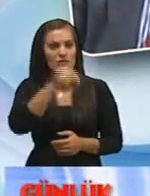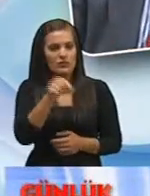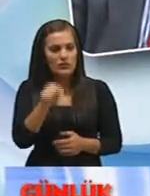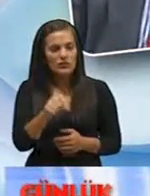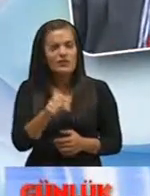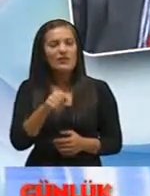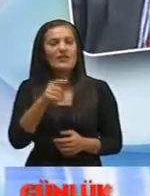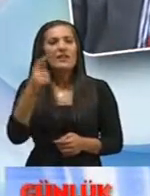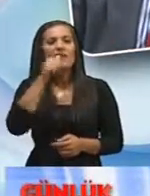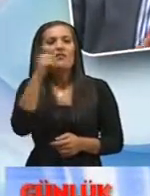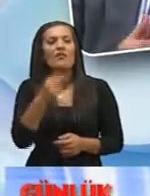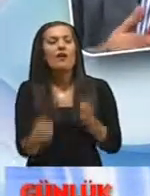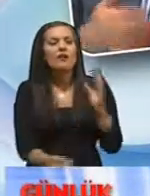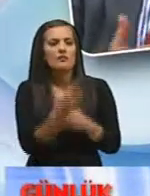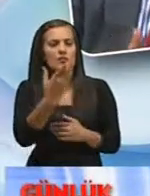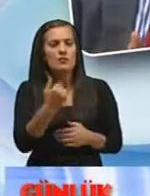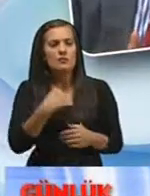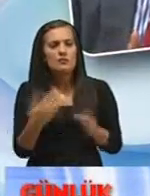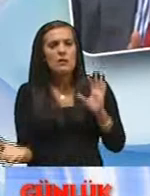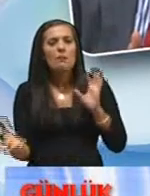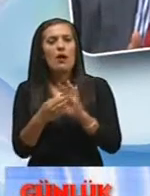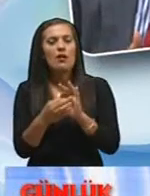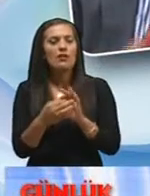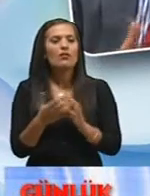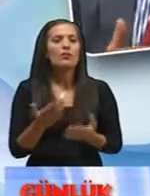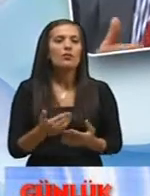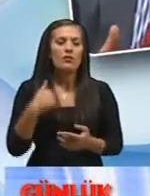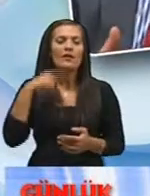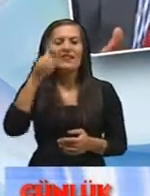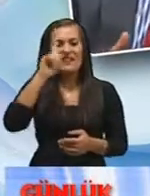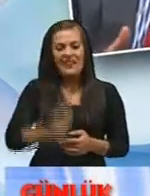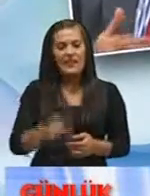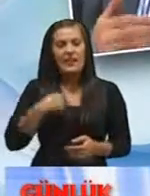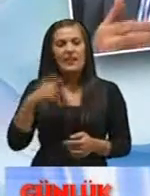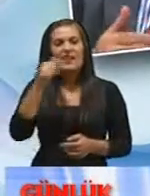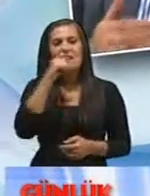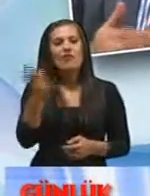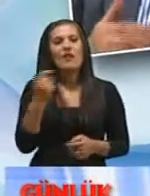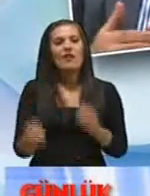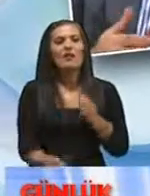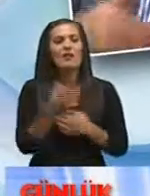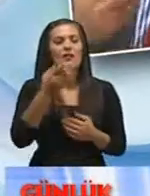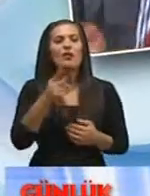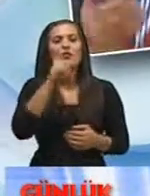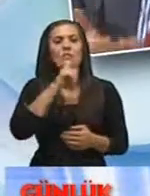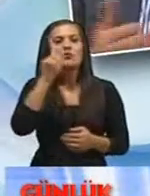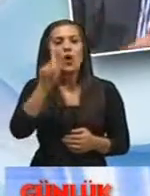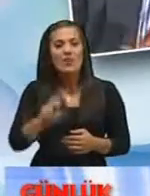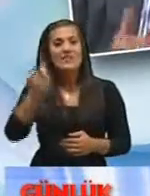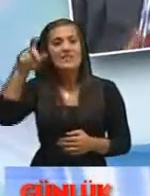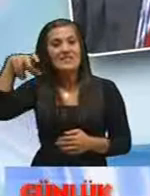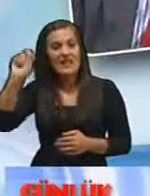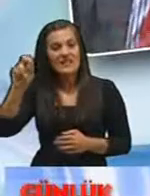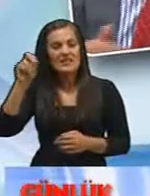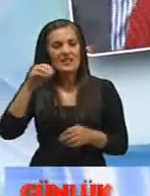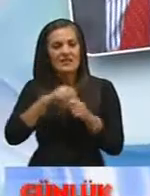itfaiye çıkıyor ve bize bağlıyorlar yani direkt itfaiye bağlanıyor Ayşe Hanım'ın numarası ne? 118-80